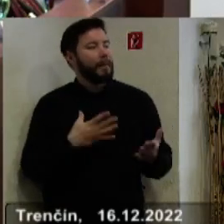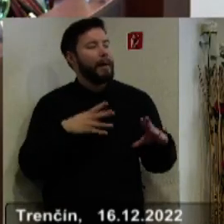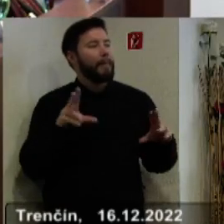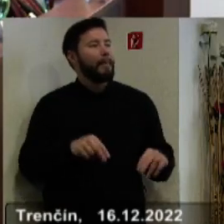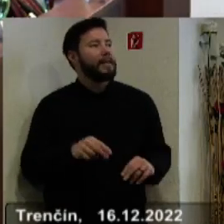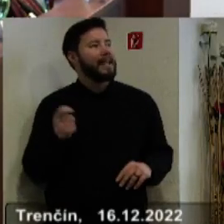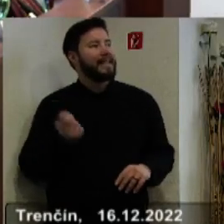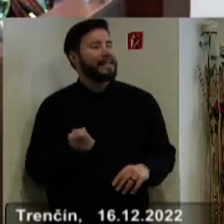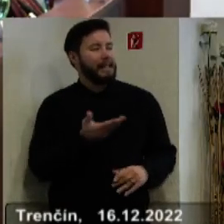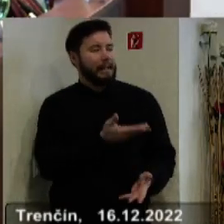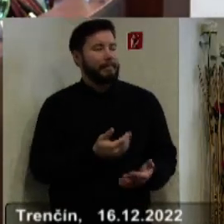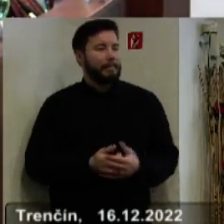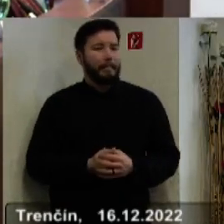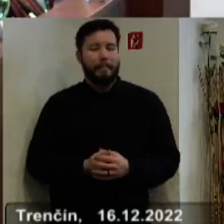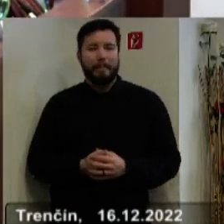nech sa končí.